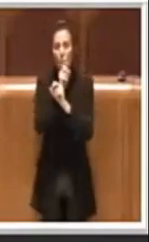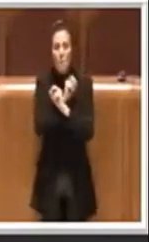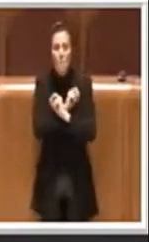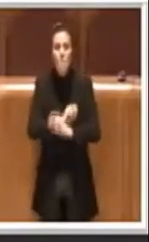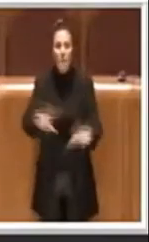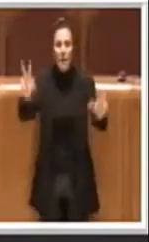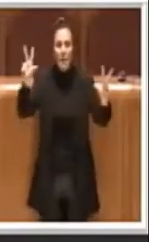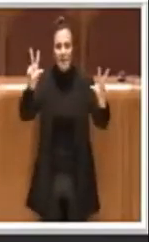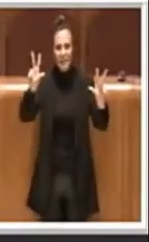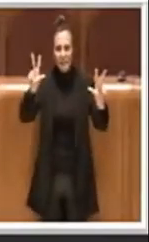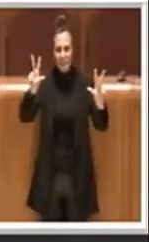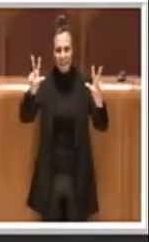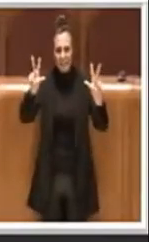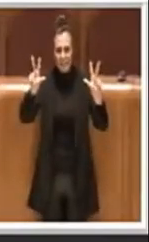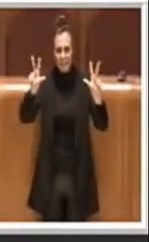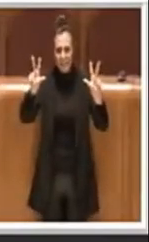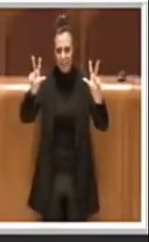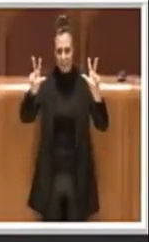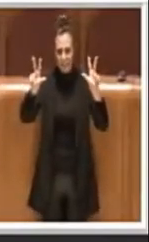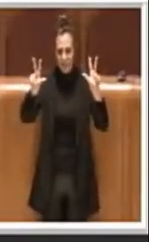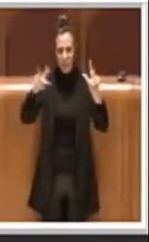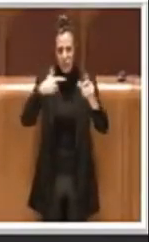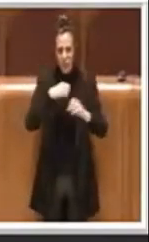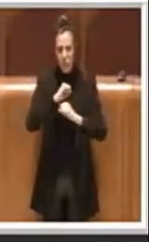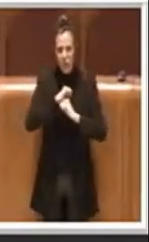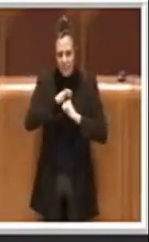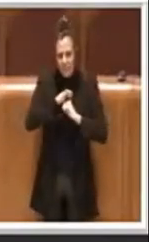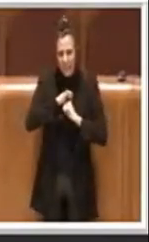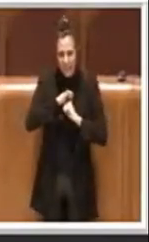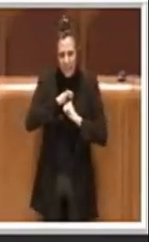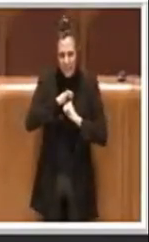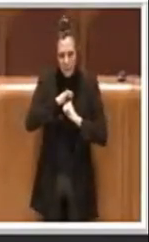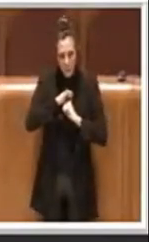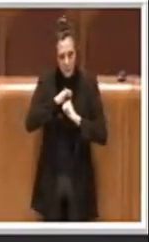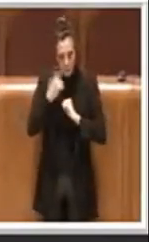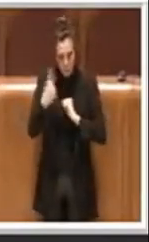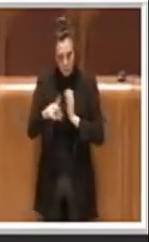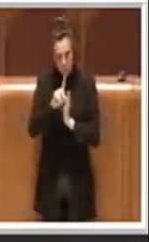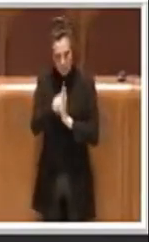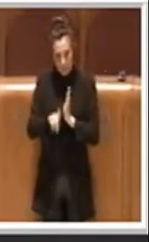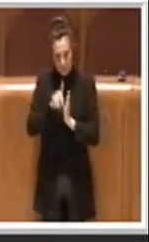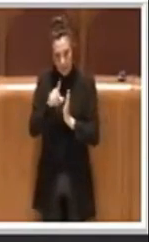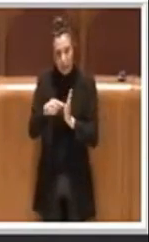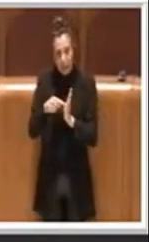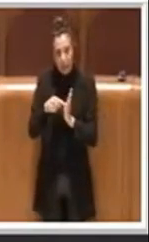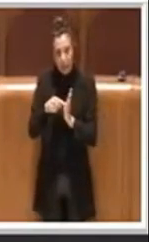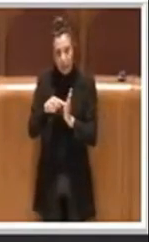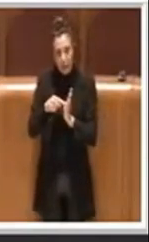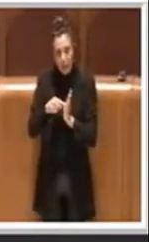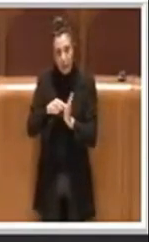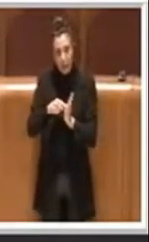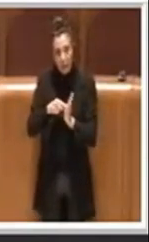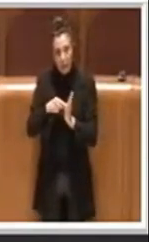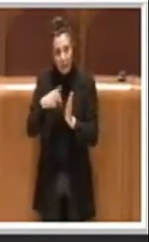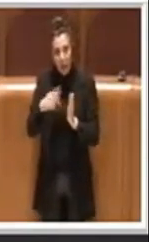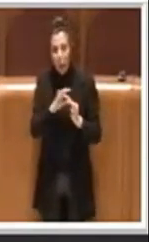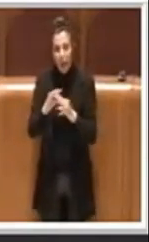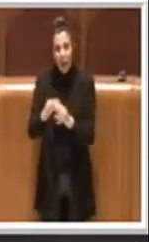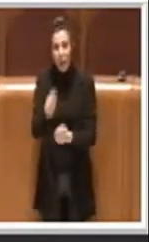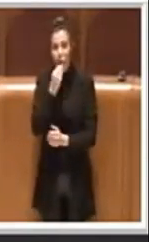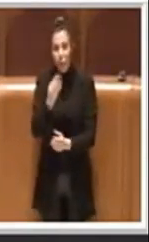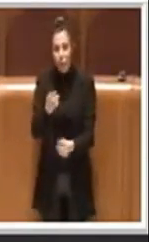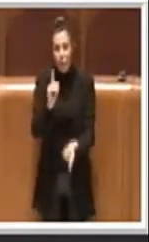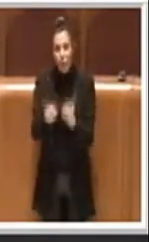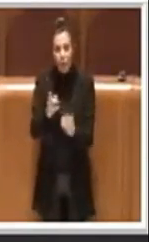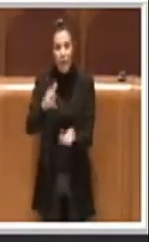anche con la delibera che poi andremo ad approvare sulla food policy insomma si darà un messaggio